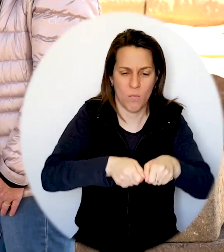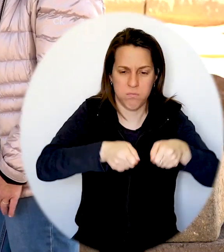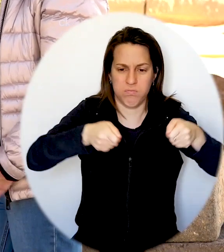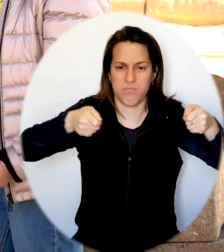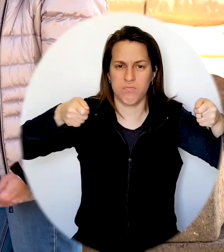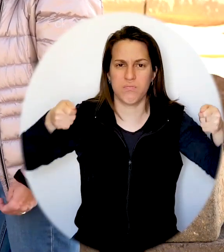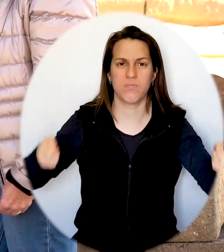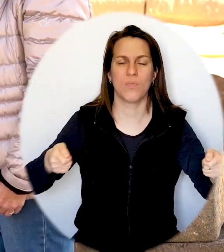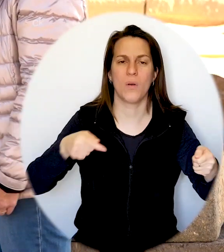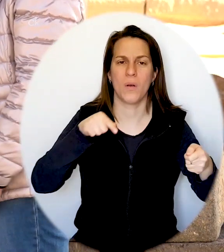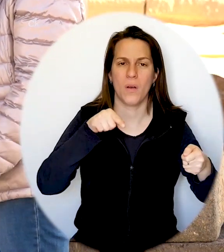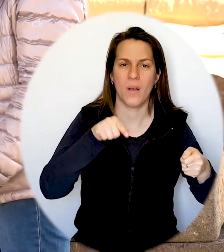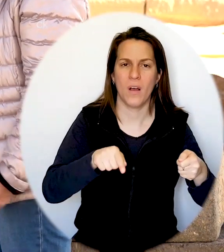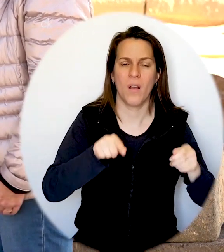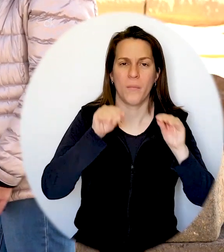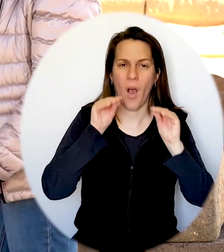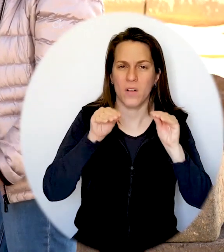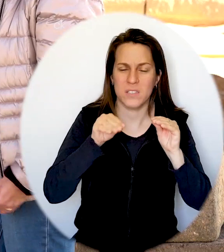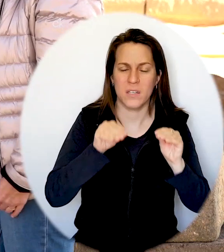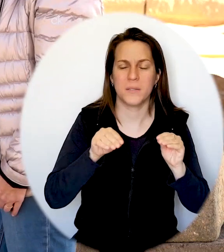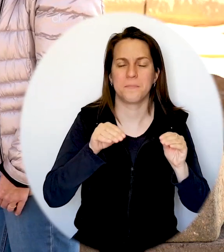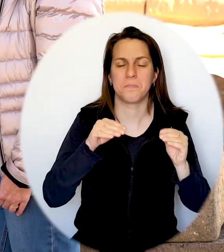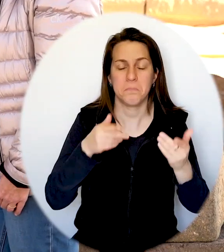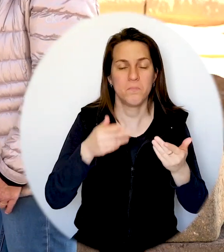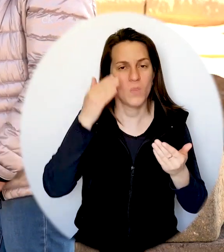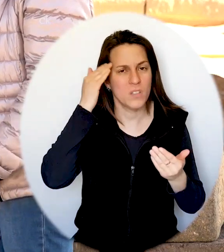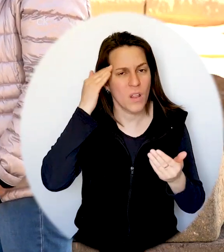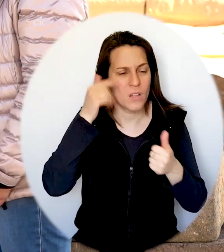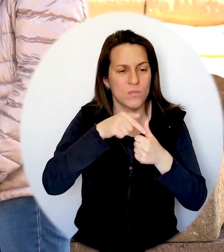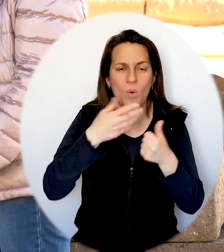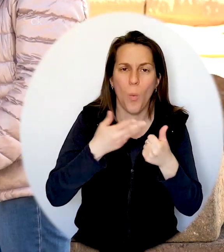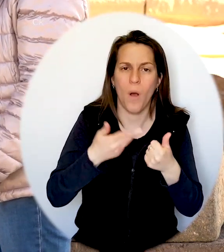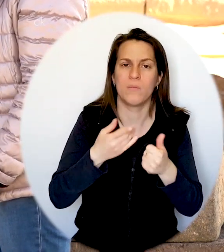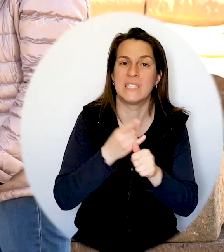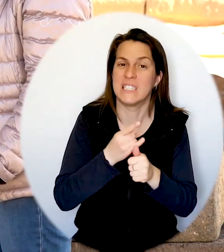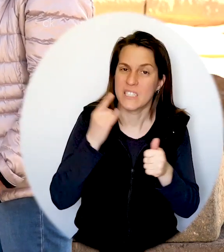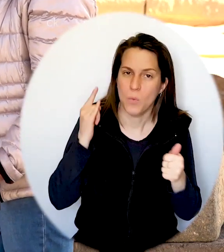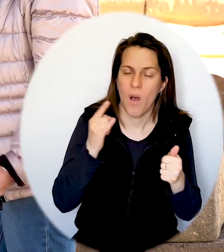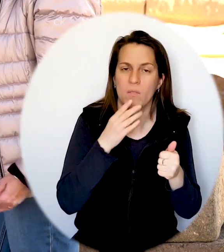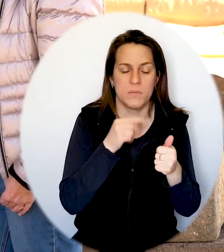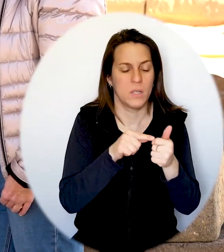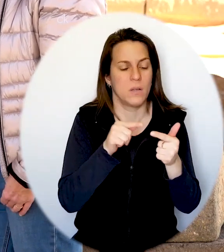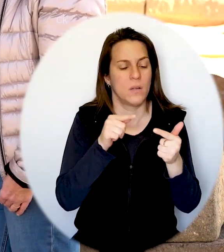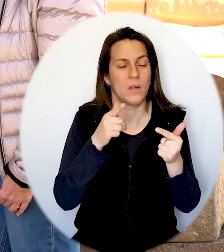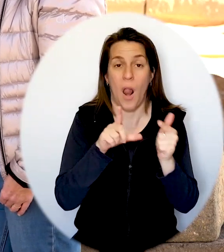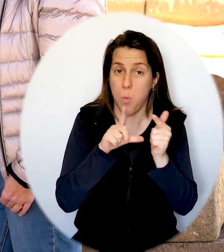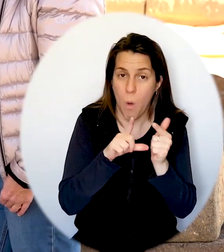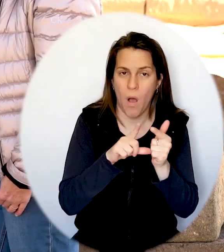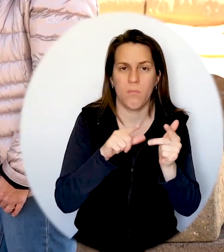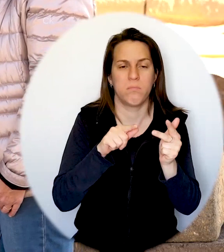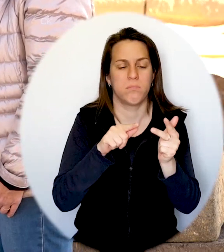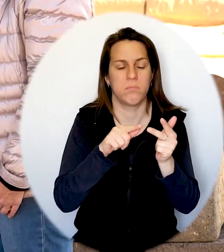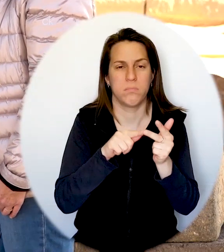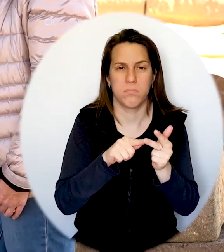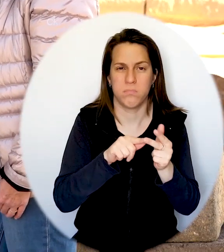la tradition, ils connaissent les commandements, les lois. Et c'était un lieu où on a étudié la Torah. D'accord.